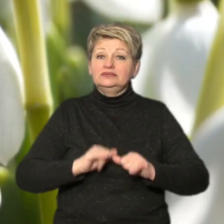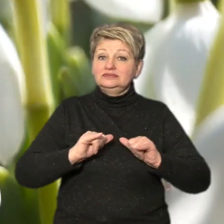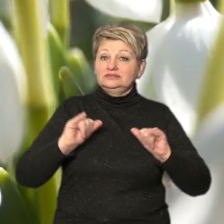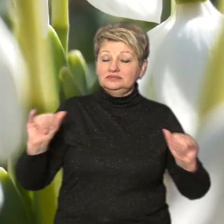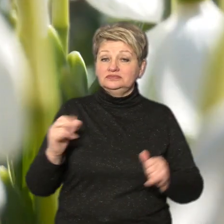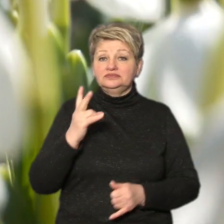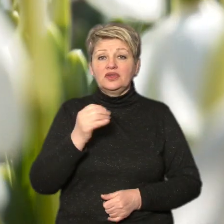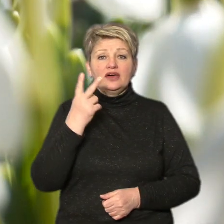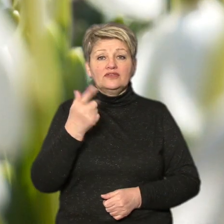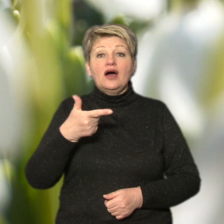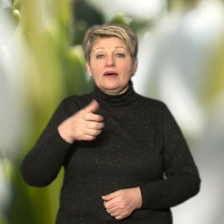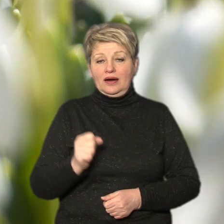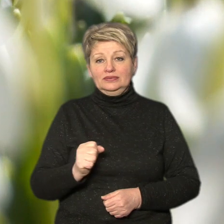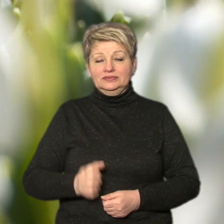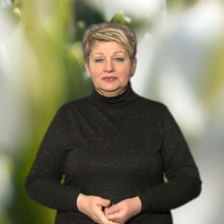на два гектари.